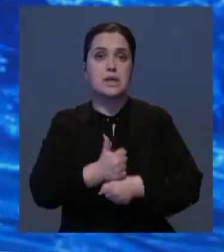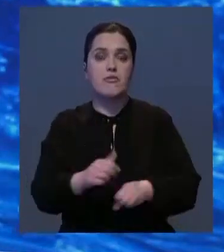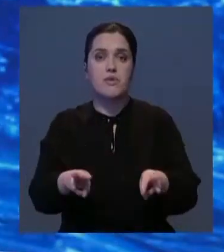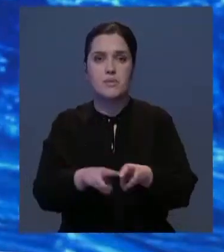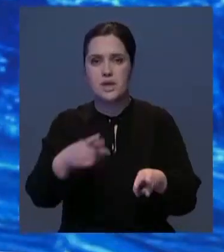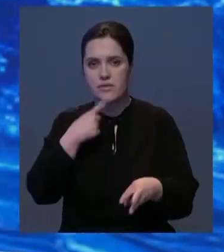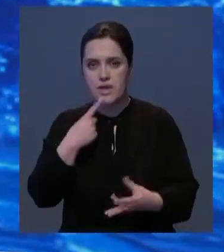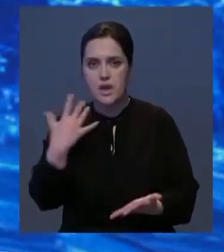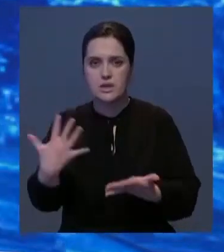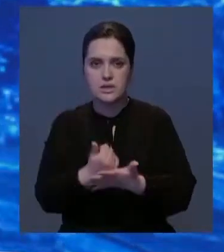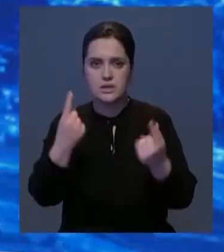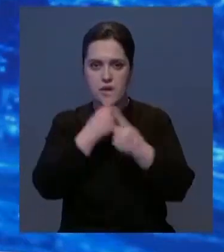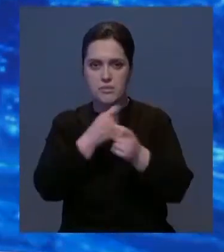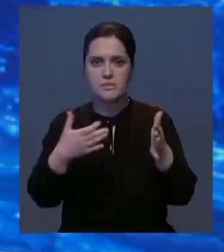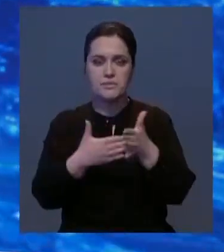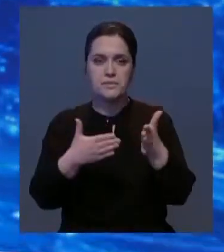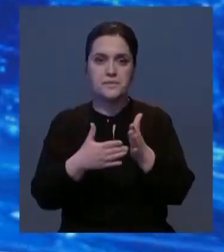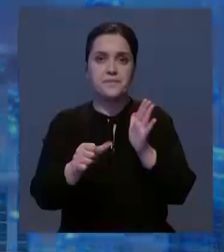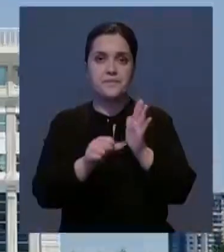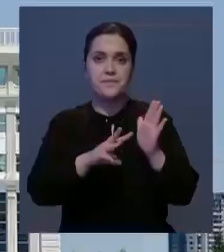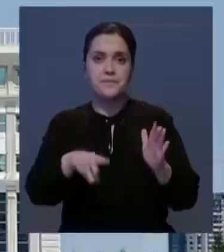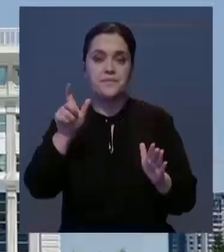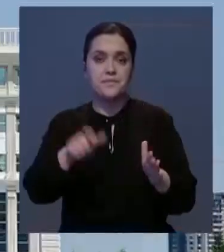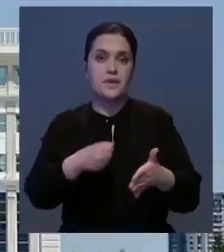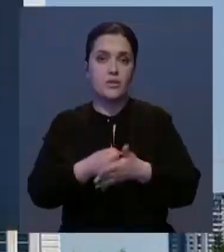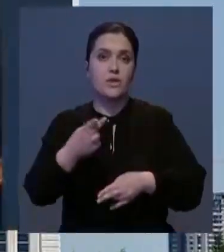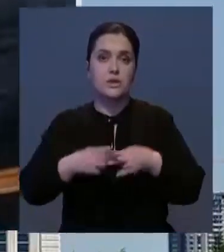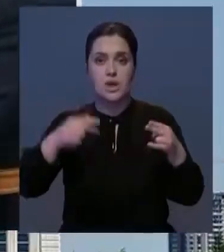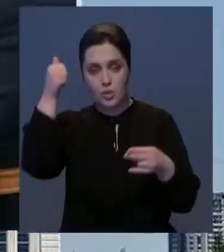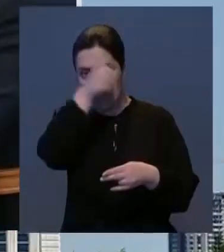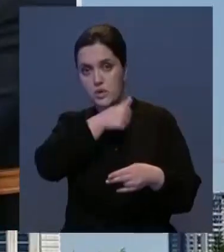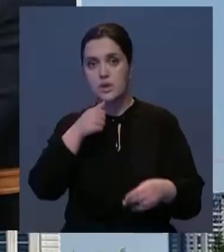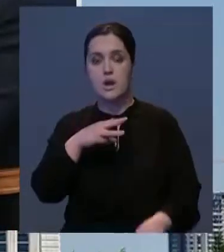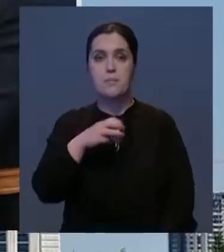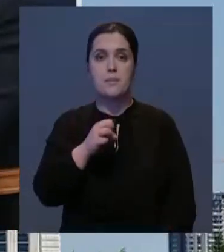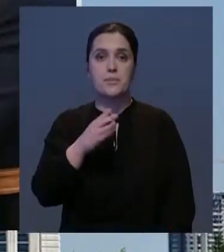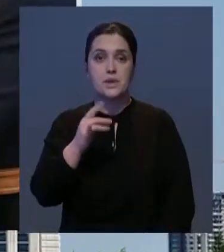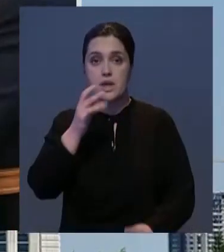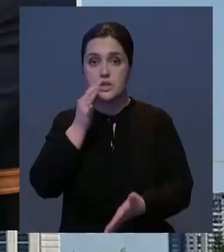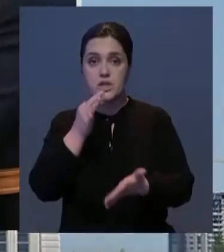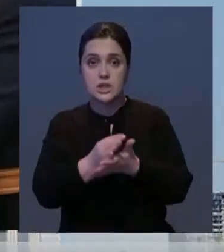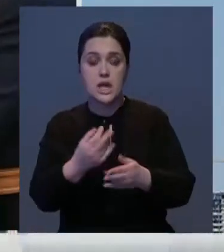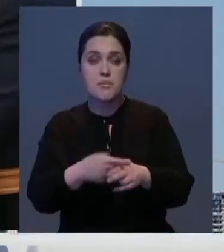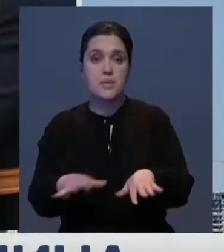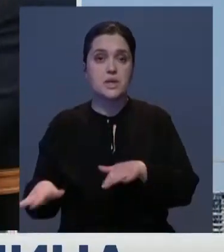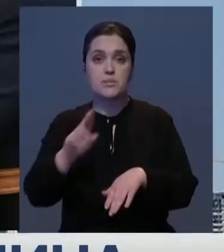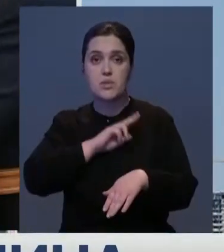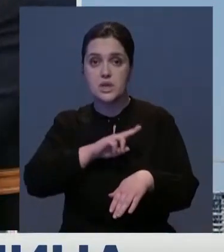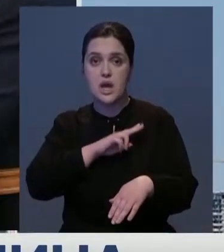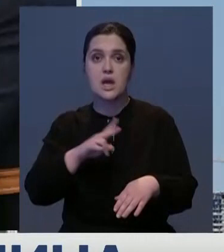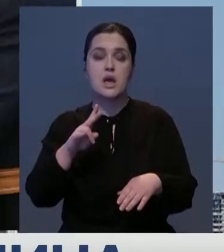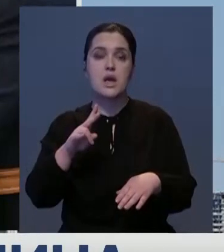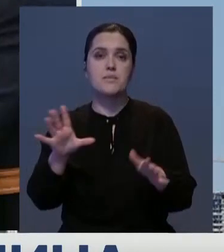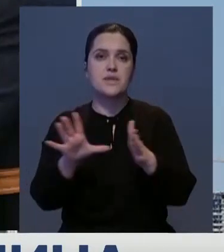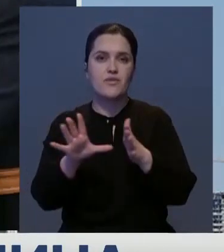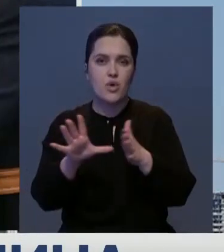Говорили о достижении заявленного порога в 6 миллионов человек до конца года. Помимо этого, Аскар Мавин начитался о процессе работы